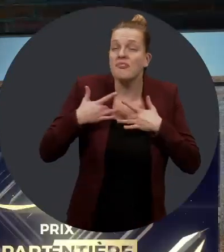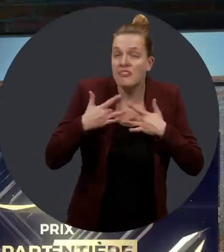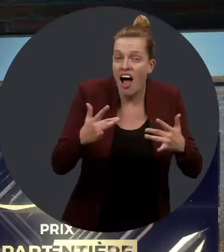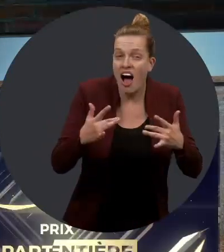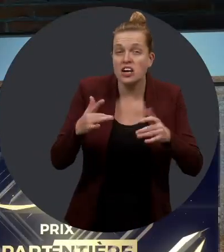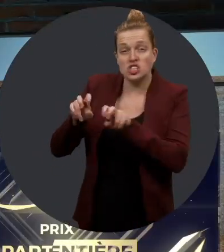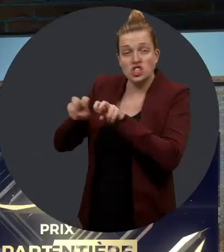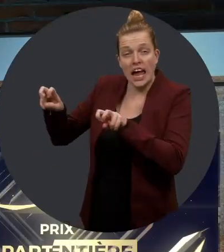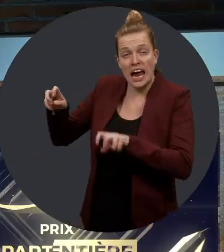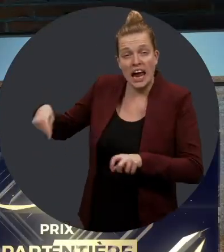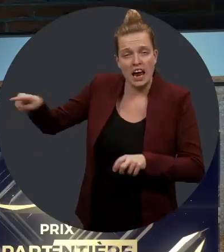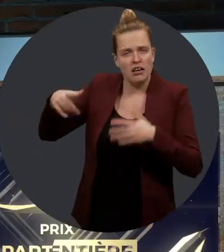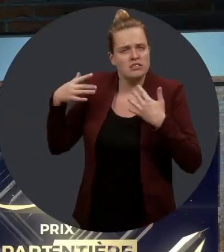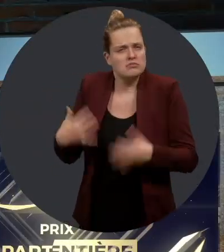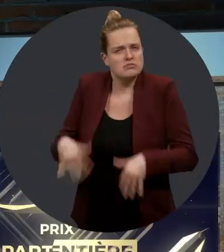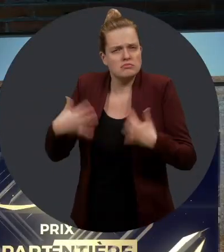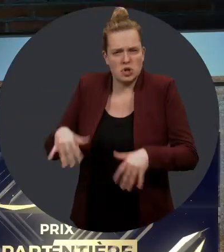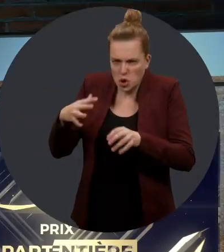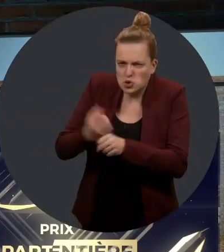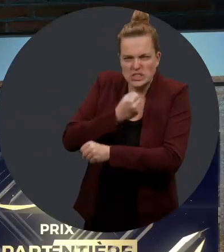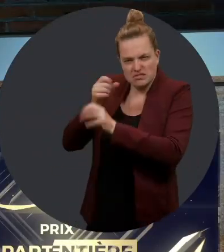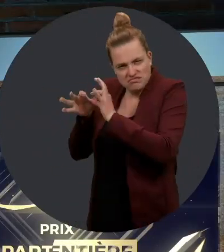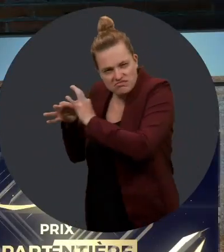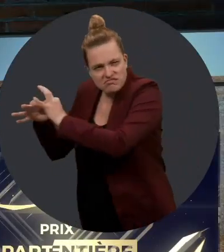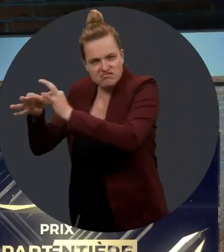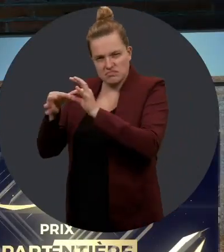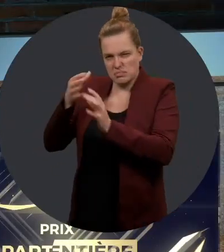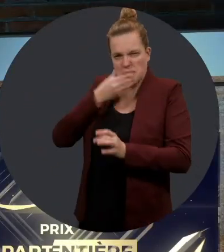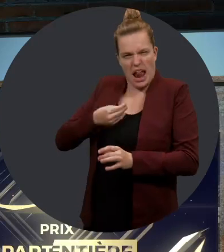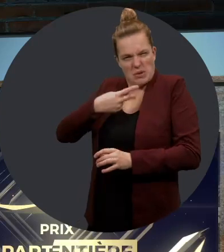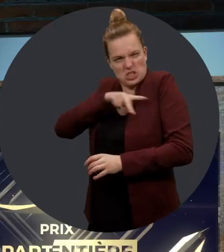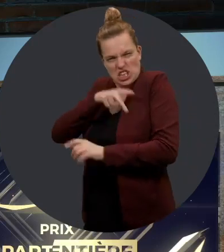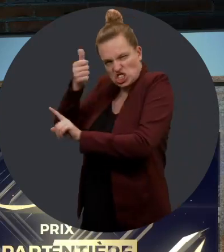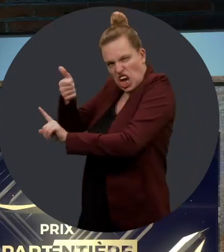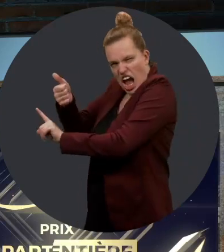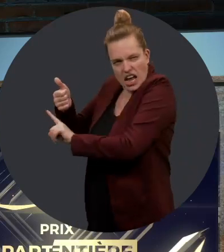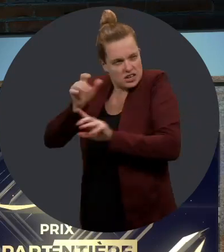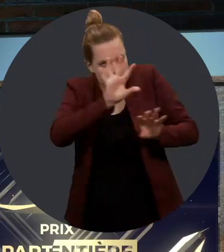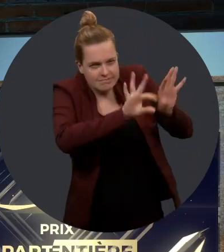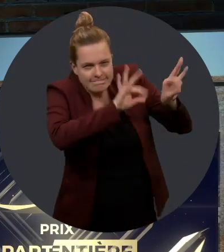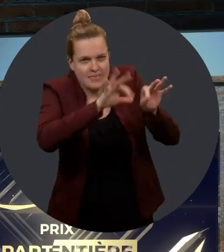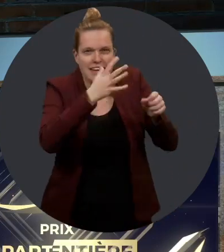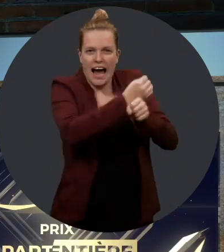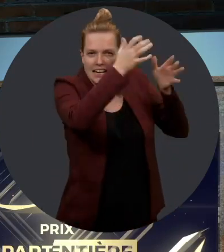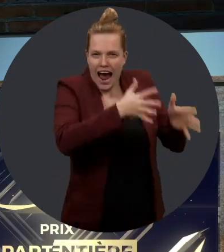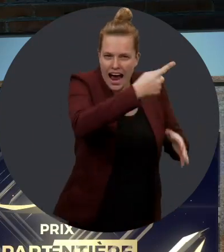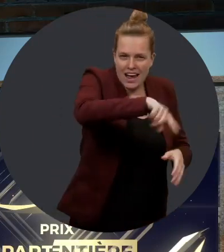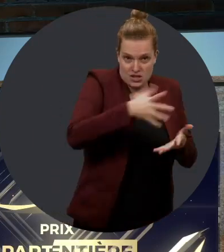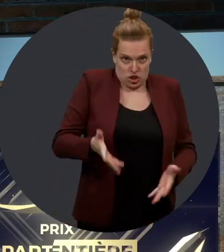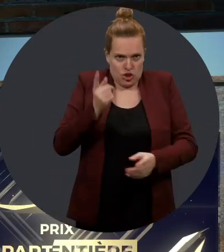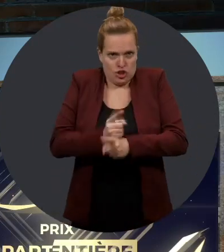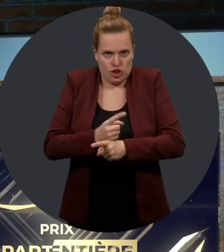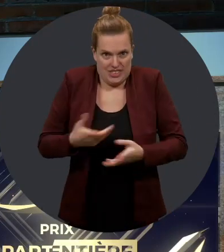Franchement, quel beau jury! Vous avez vraiment réussi à réunir de belles personnalités pour sélectionner les lauréats et les lauréates de ce prix.